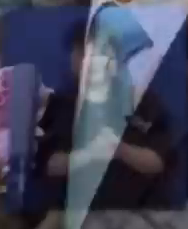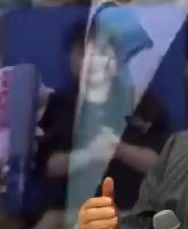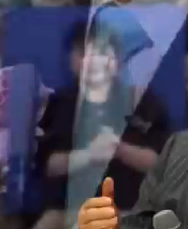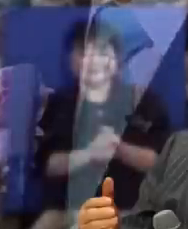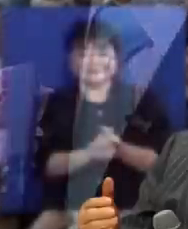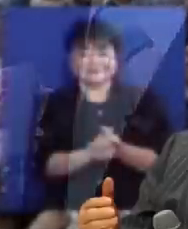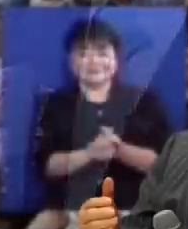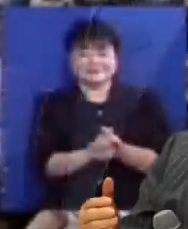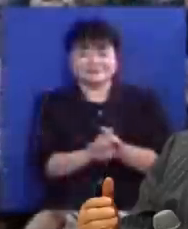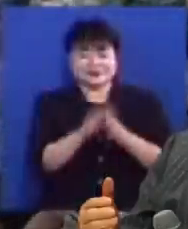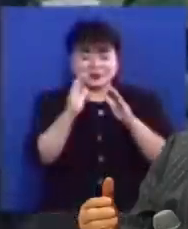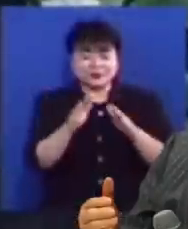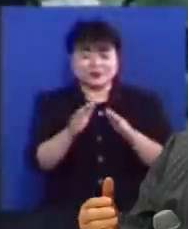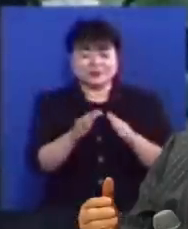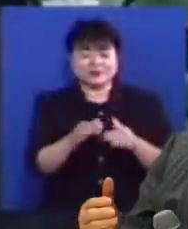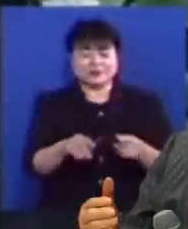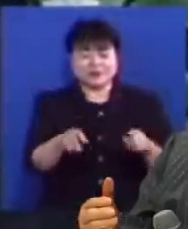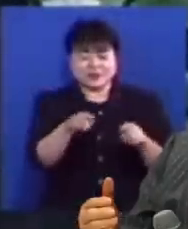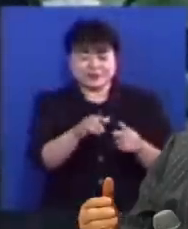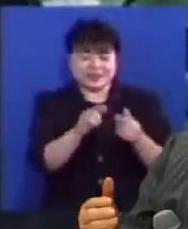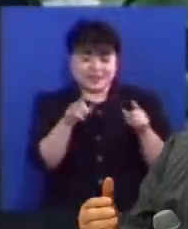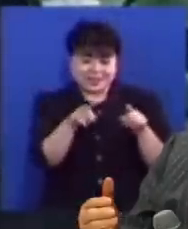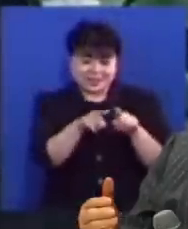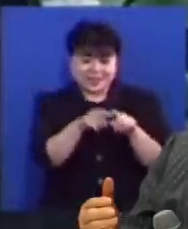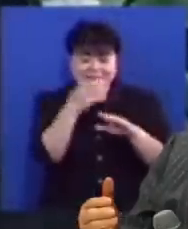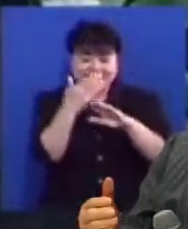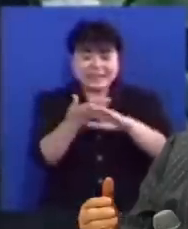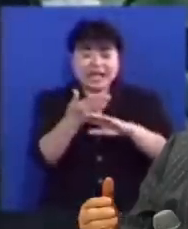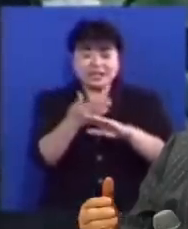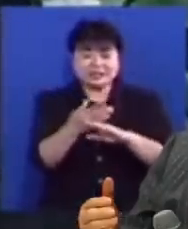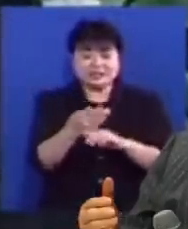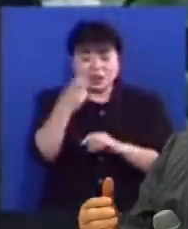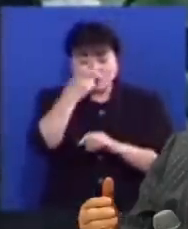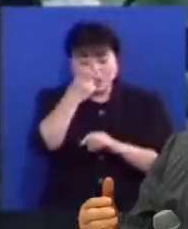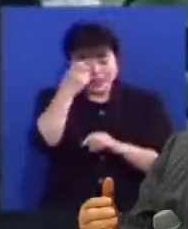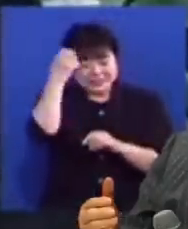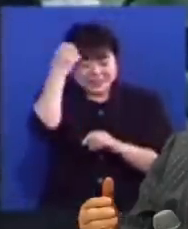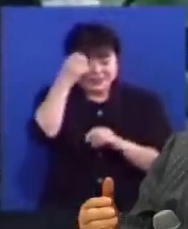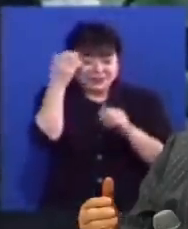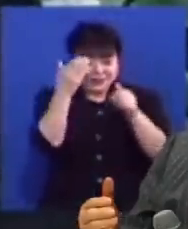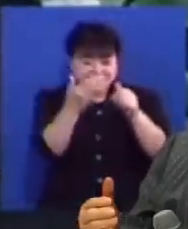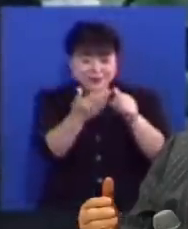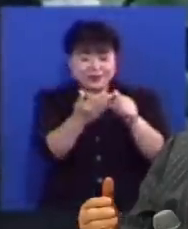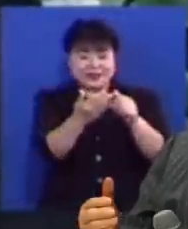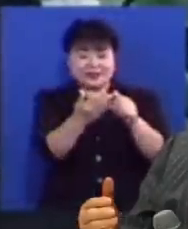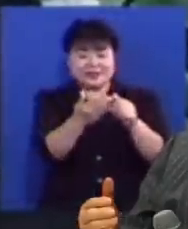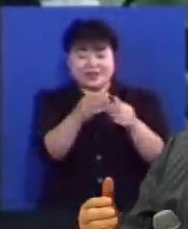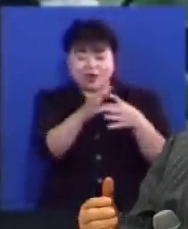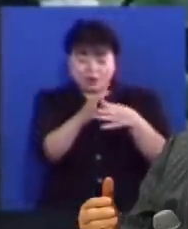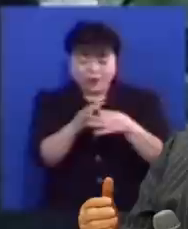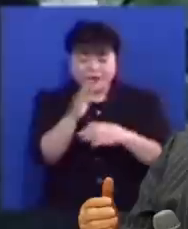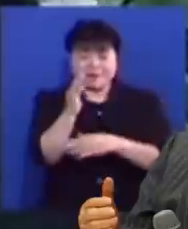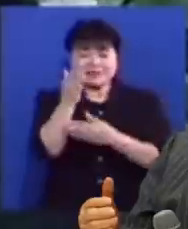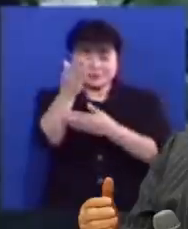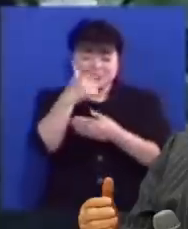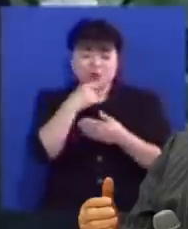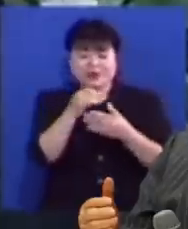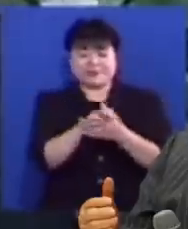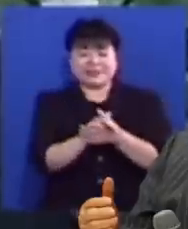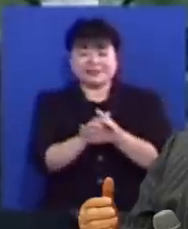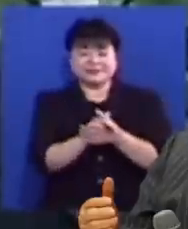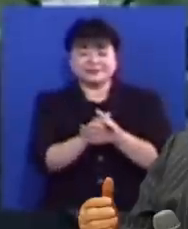예수님께서 저는 여러분과 함께 다른 보혜사 성령님께 관해서 말씀을 드리겠습니다